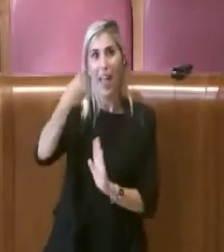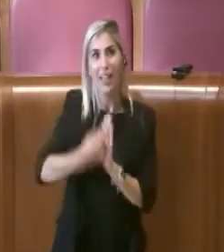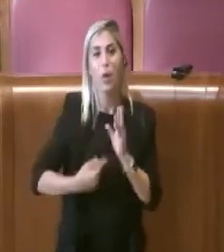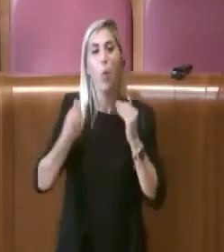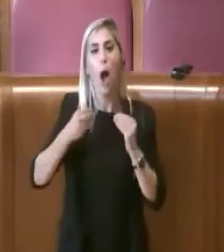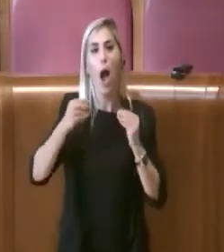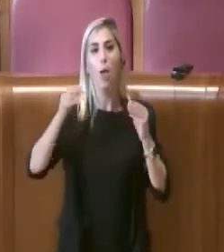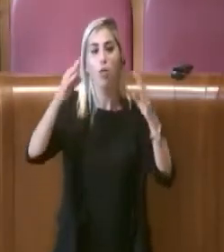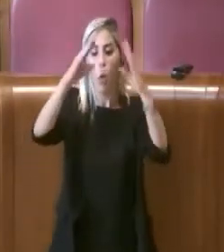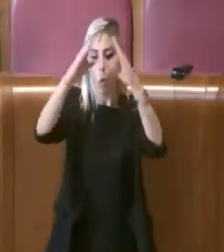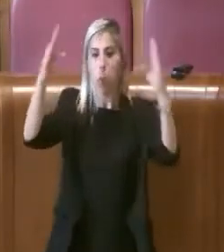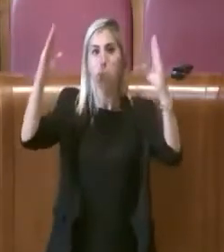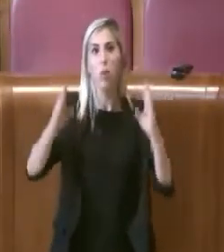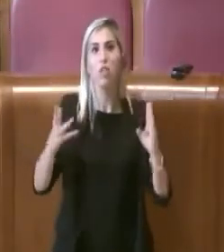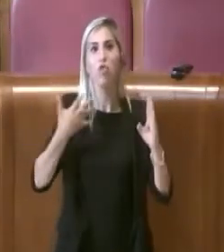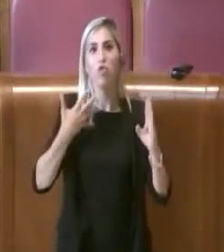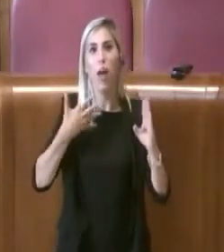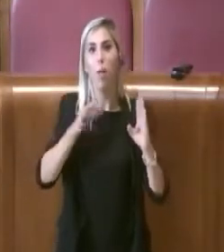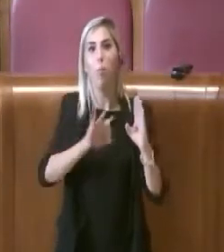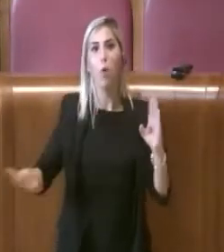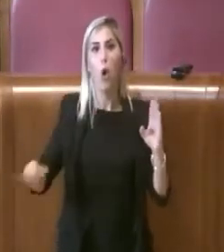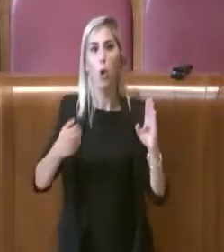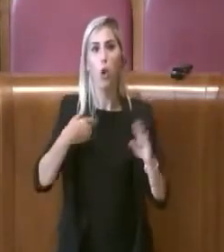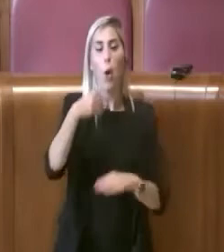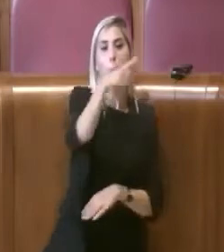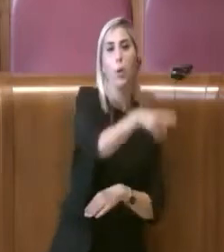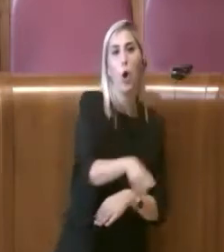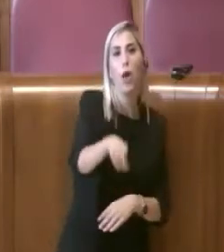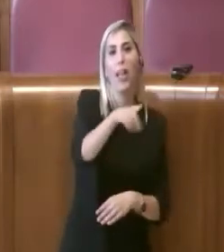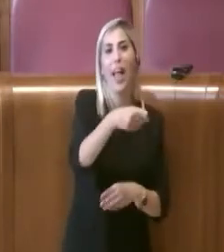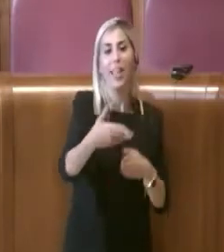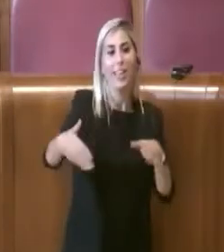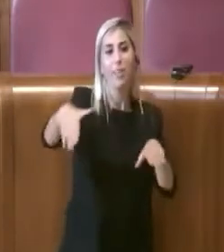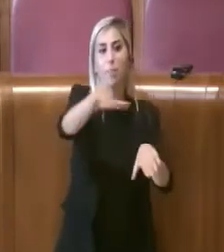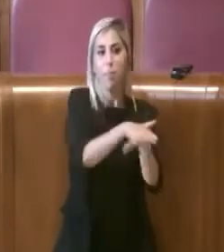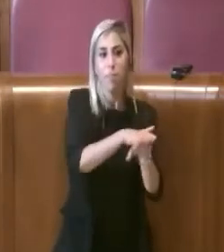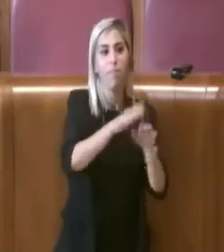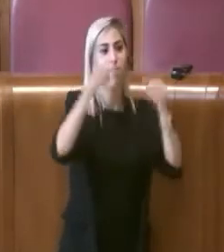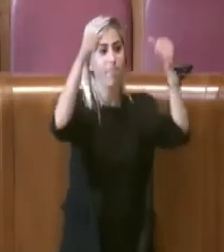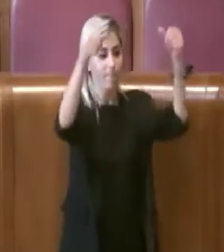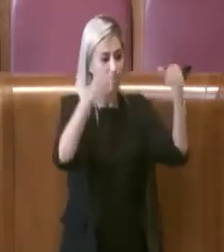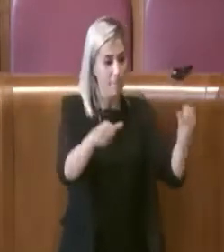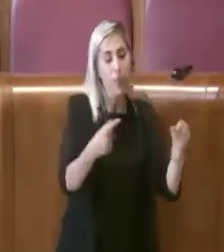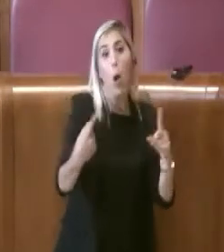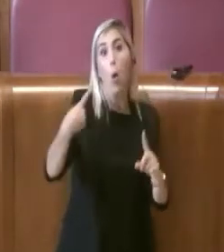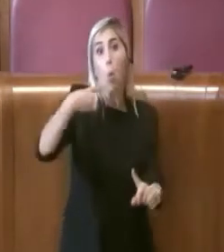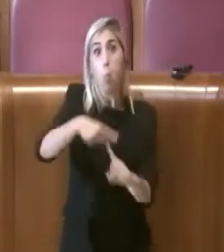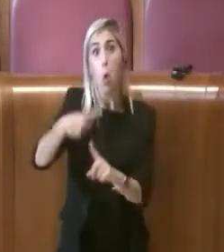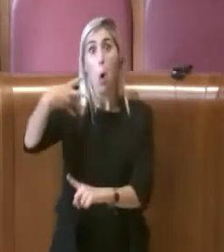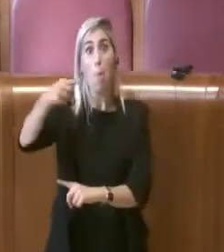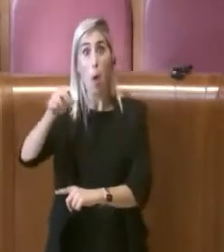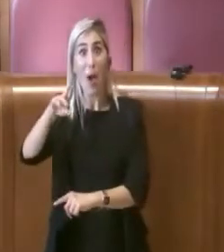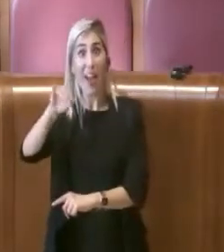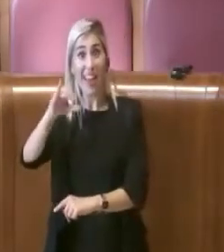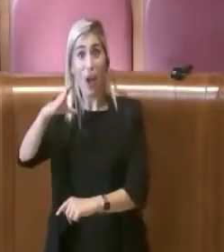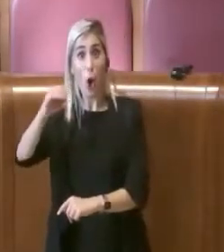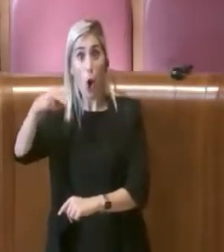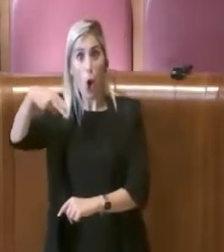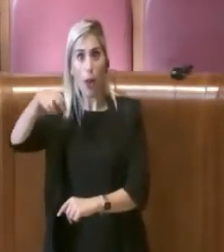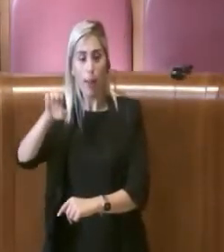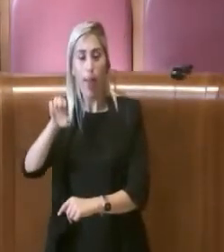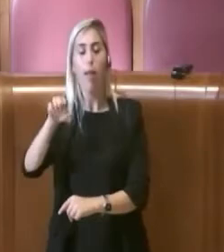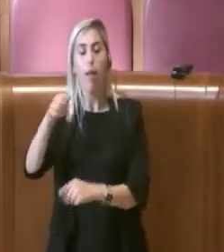cappella verrà realizzata e tumulate le salme di Proietti e di Morricone, tanti romani e tanti